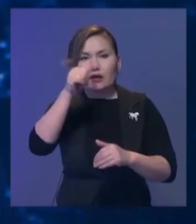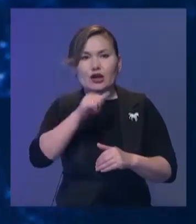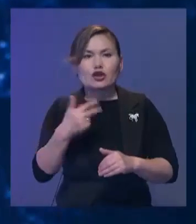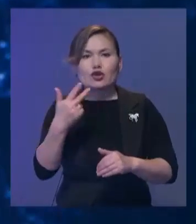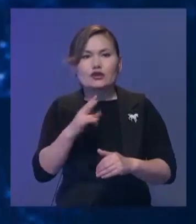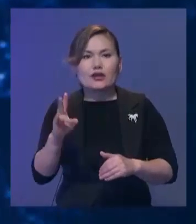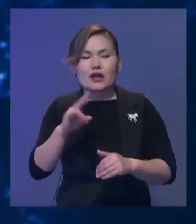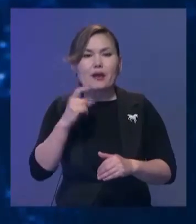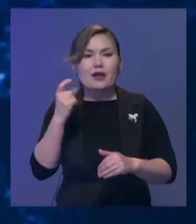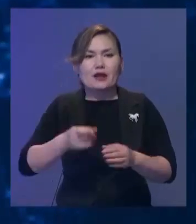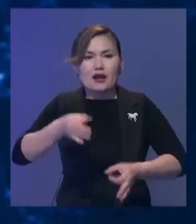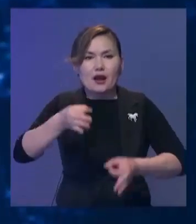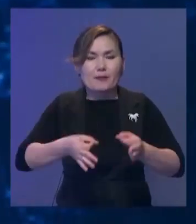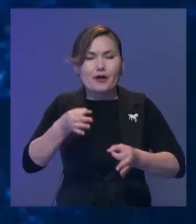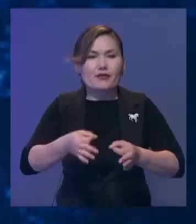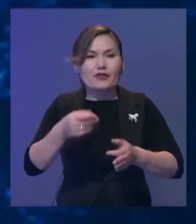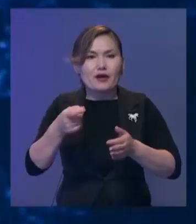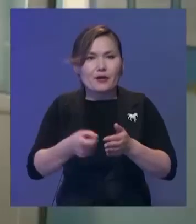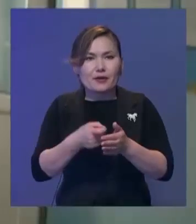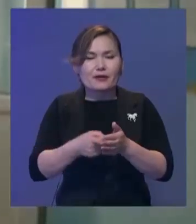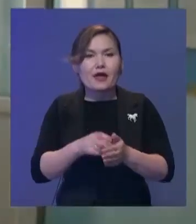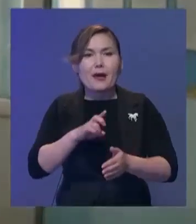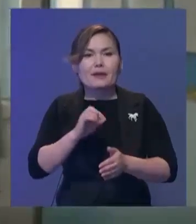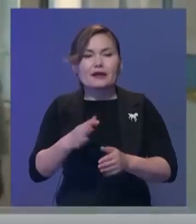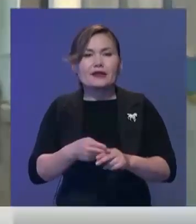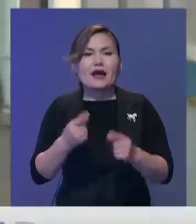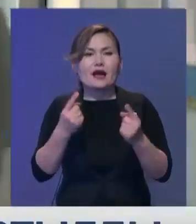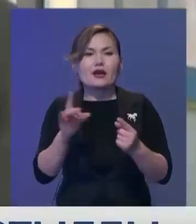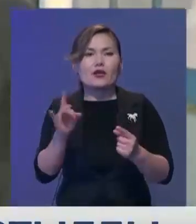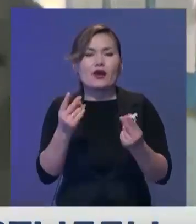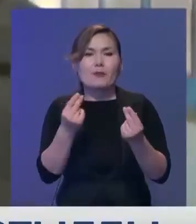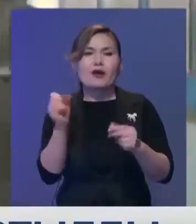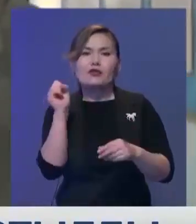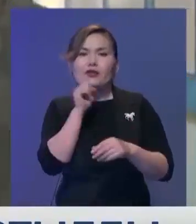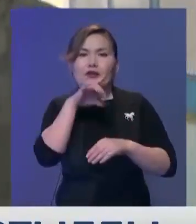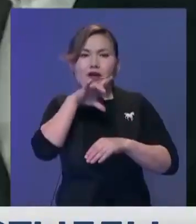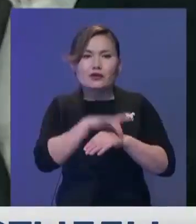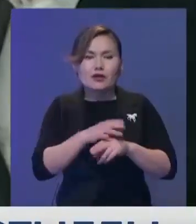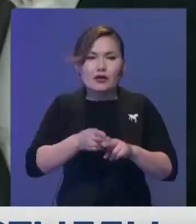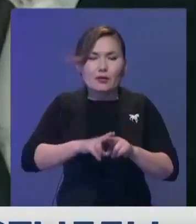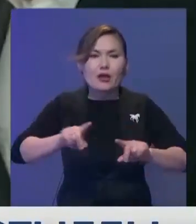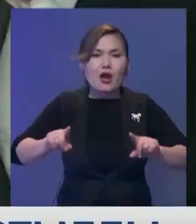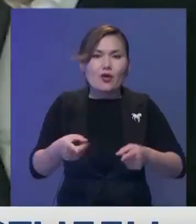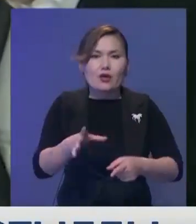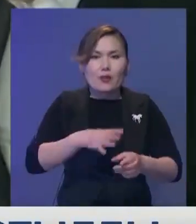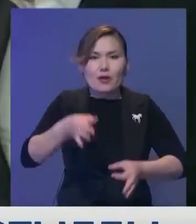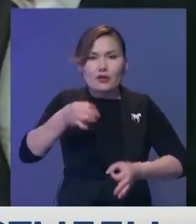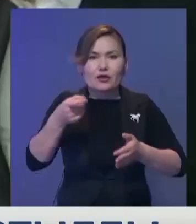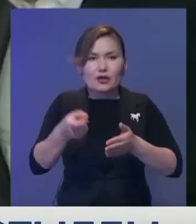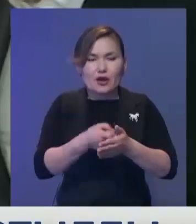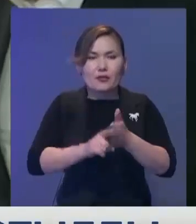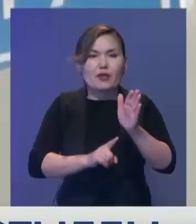экономикалық тергеу қызметі бірттаныфқа ғатысты әрі көлемде бюджет қаржысын ысыра бету фактісі бойынша қылмыстық ұз қозғап